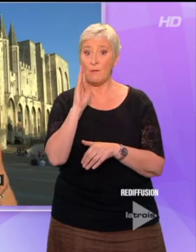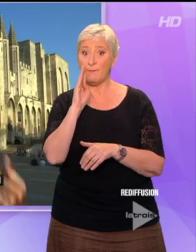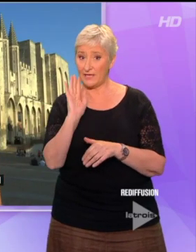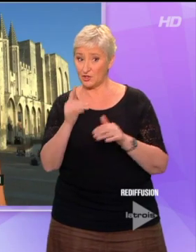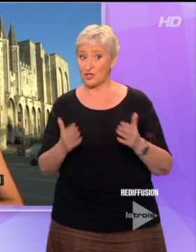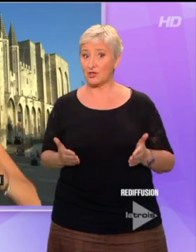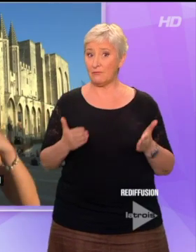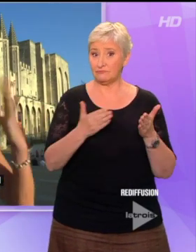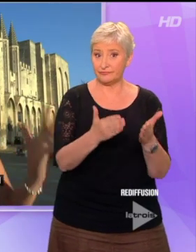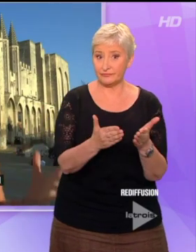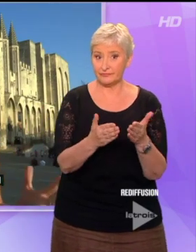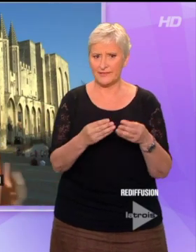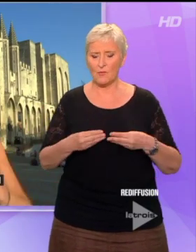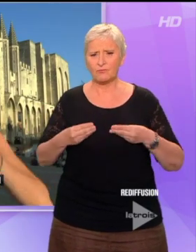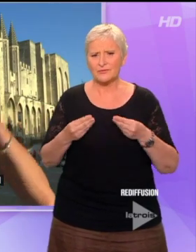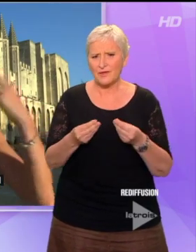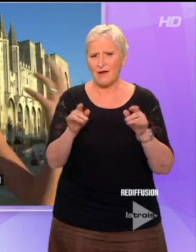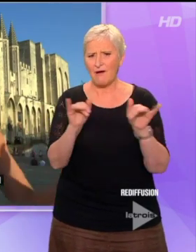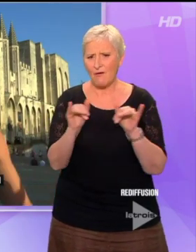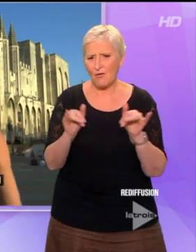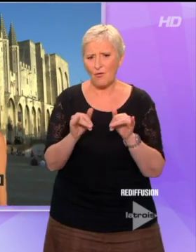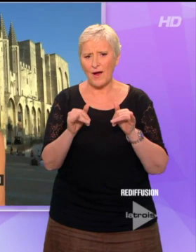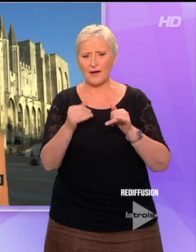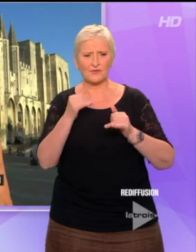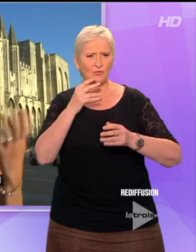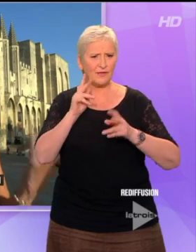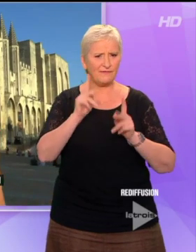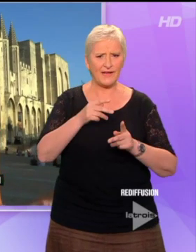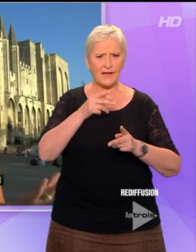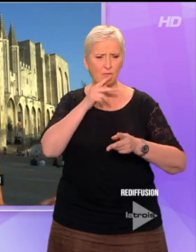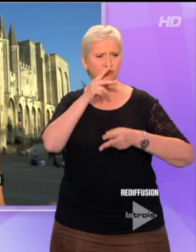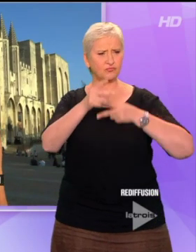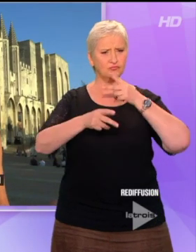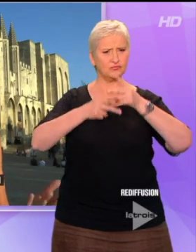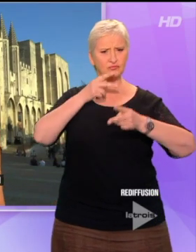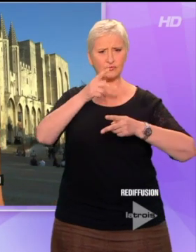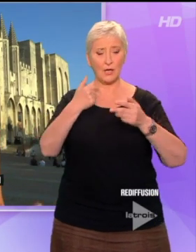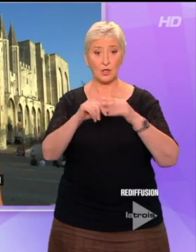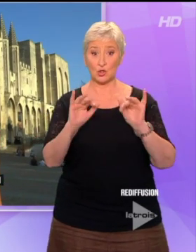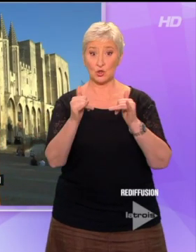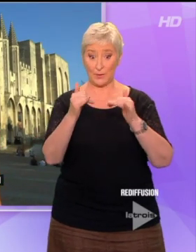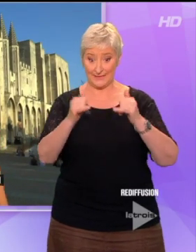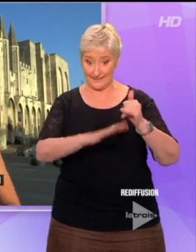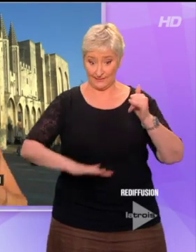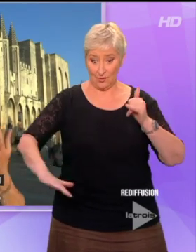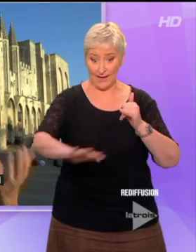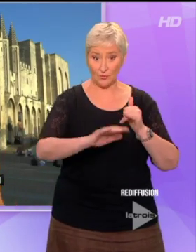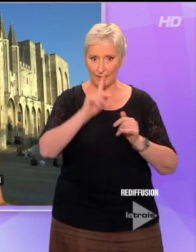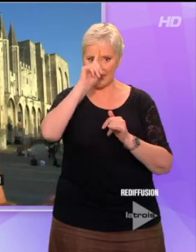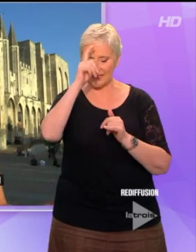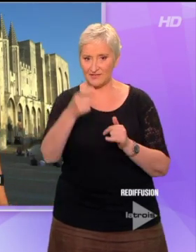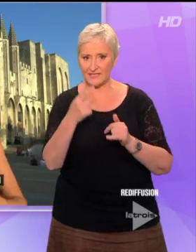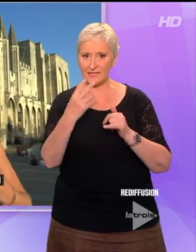au rythme du mistral, de porter la voix très très forte. Parce que jouer dans la cour d'honneur, c'est très difficile. Il